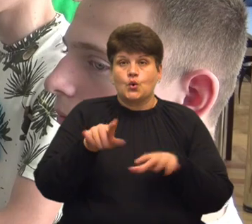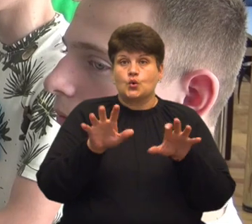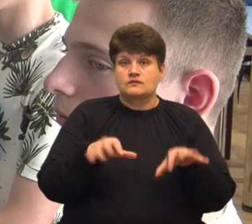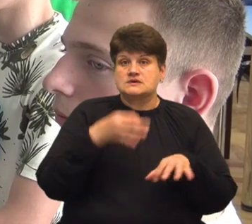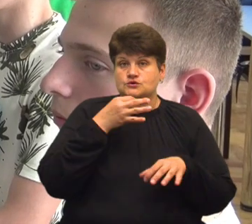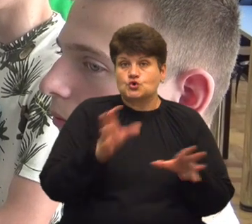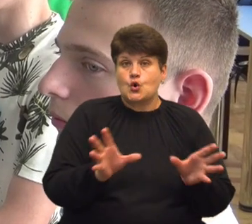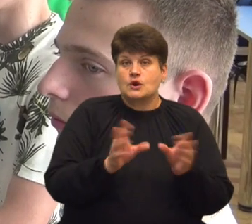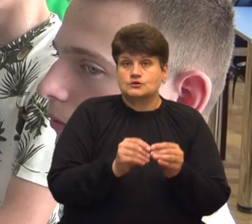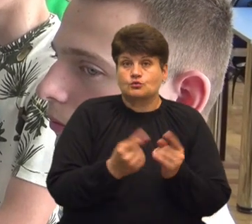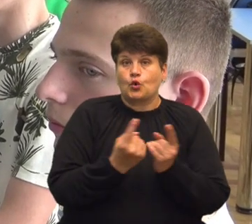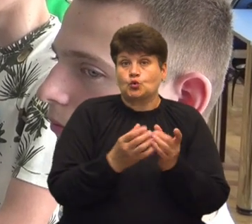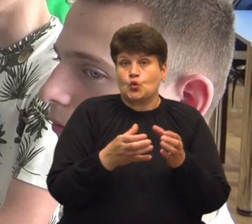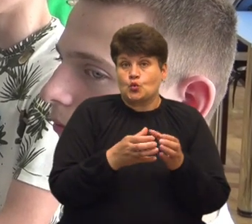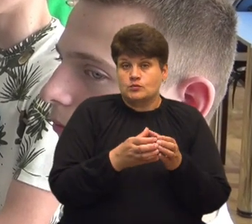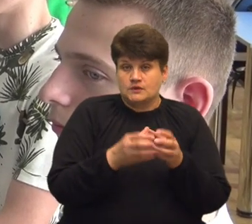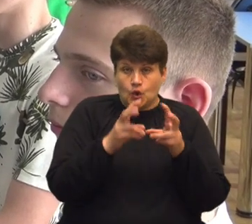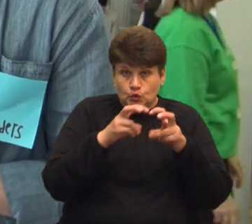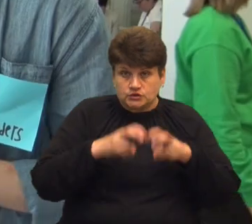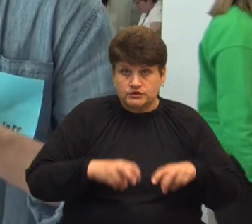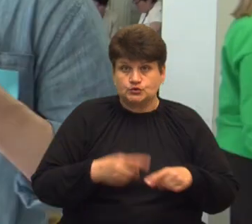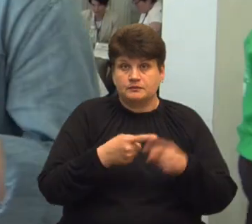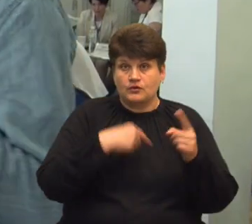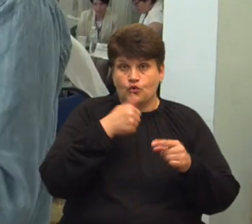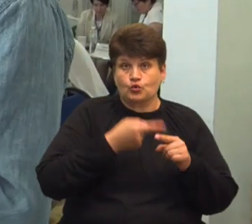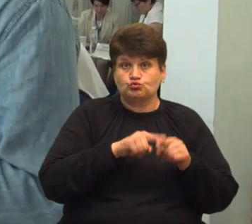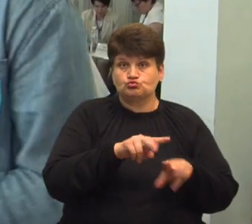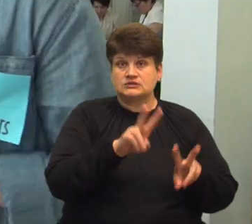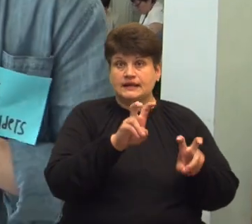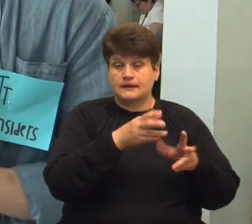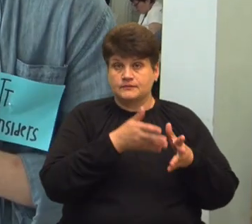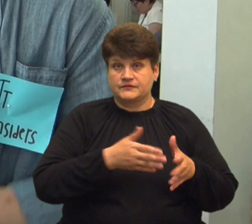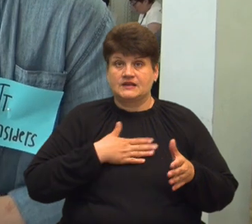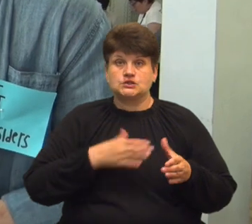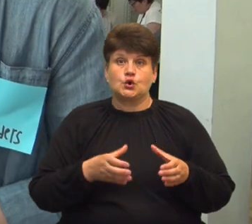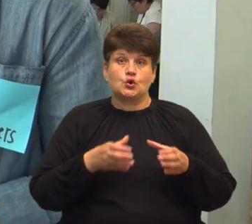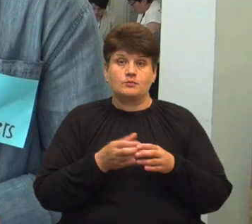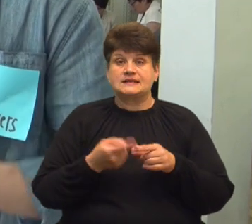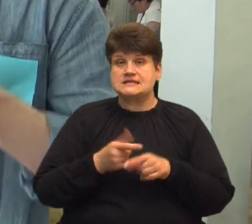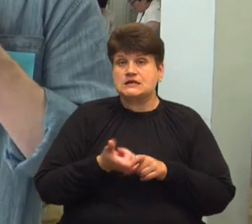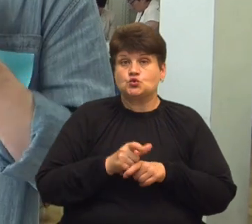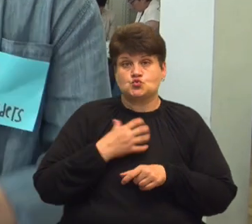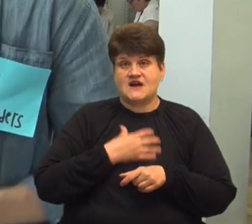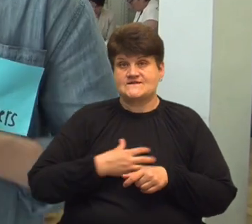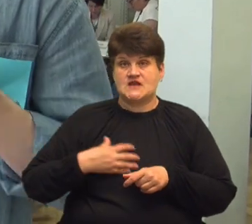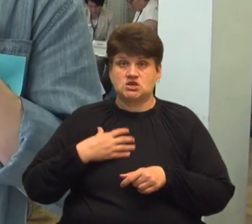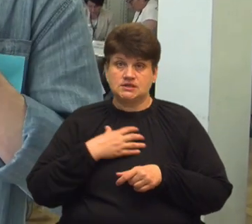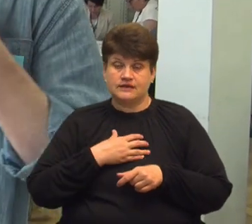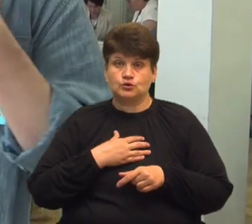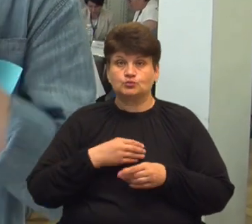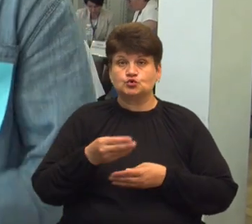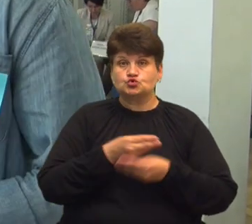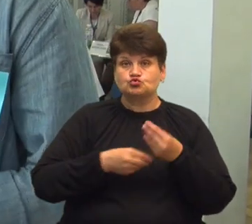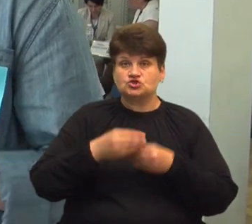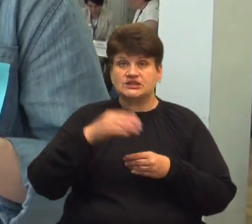що разом з одногрупниками півроку досліджують цю тему. На нашу думку, нашої команди це дуже важливо, тому що штучний інтелект –